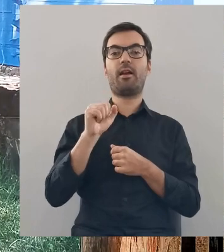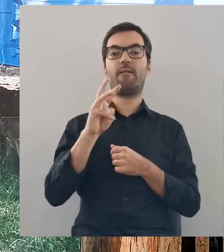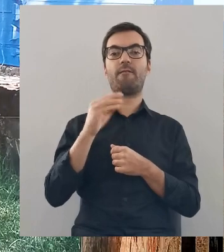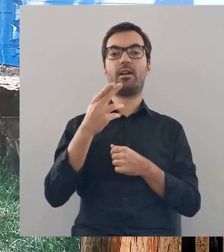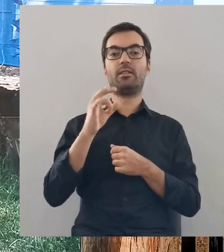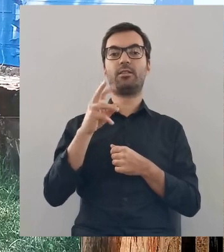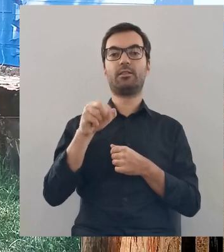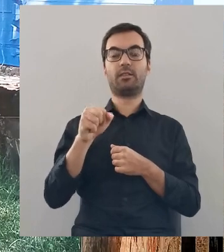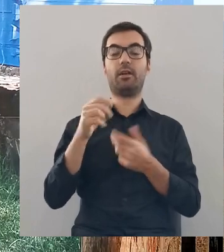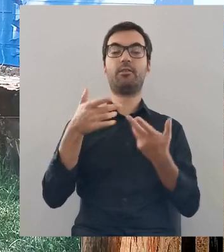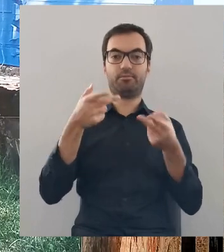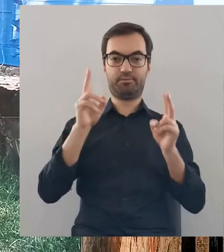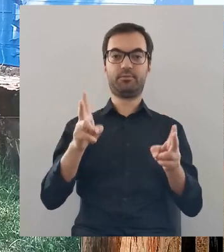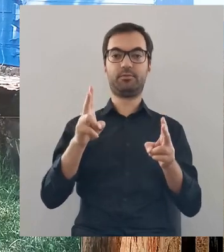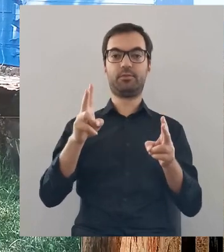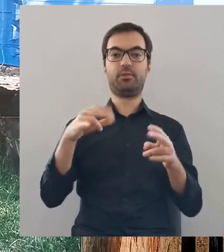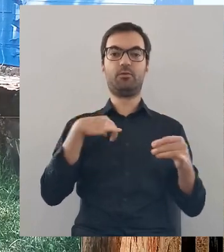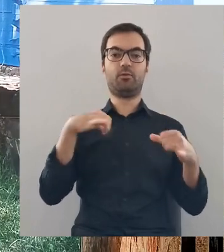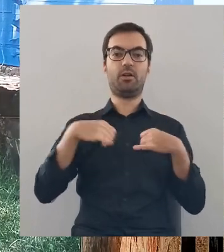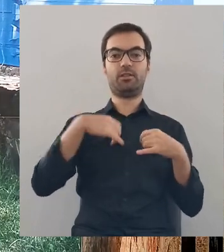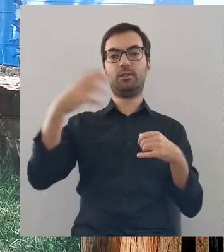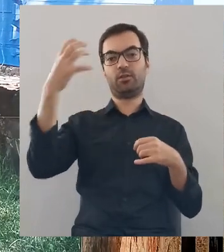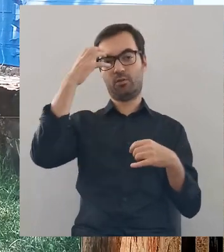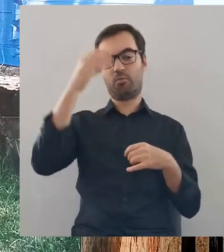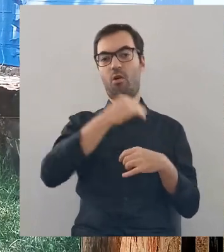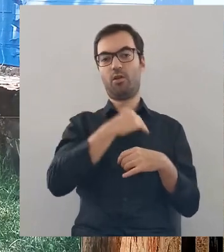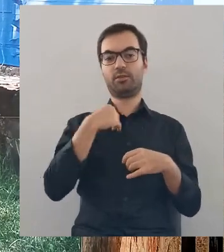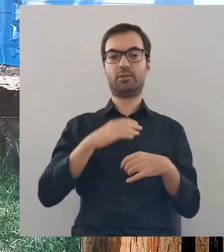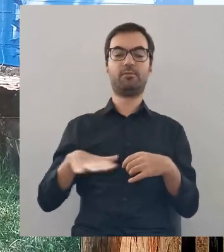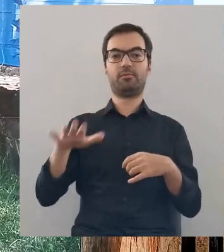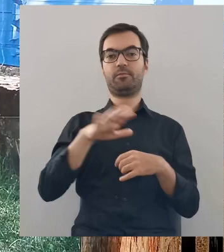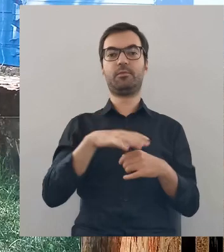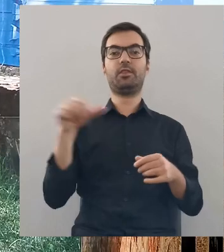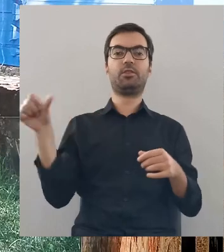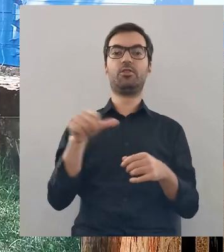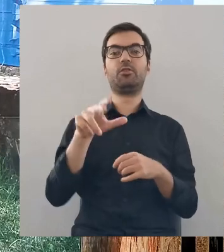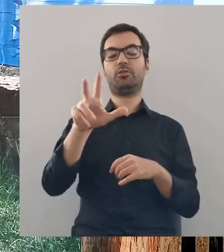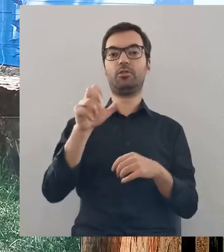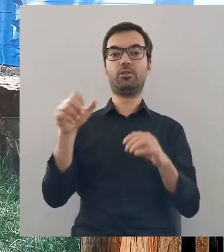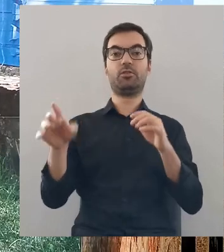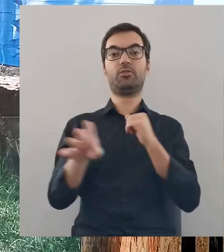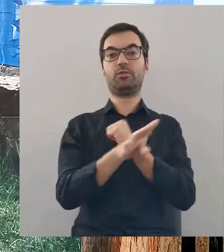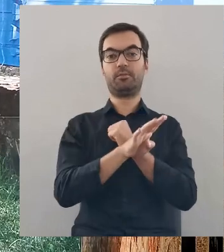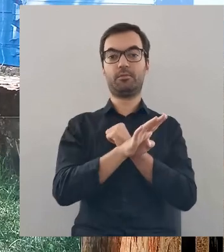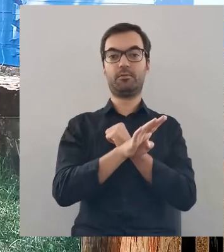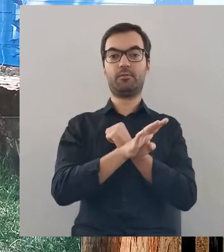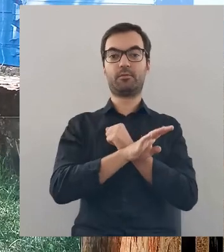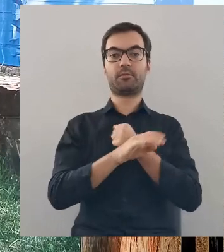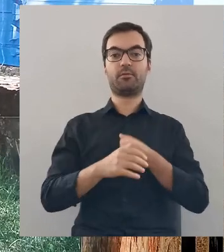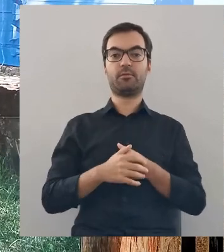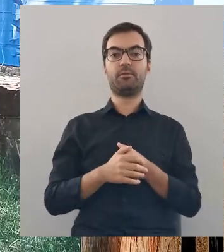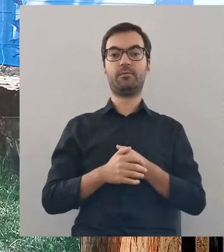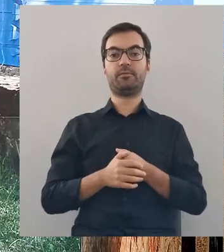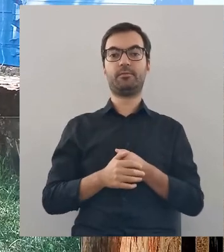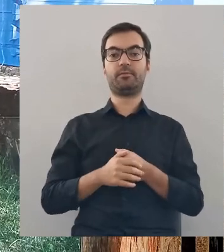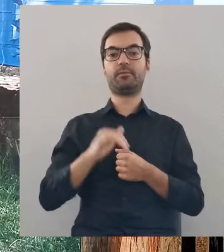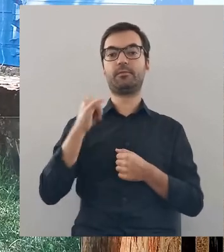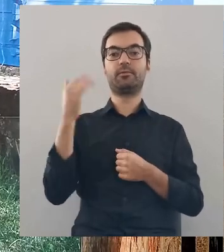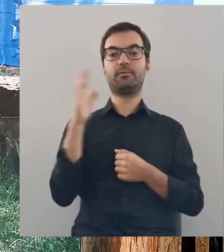zostając jednocześnie władcą Polski. No i już jako władca Polski w roku 1390